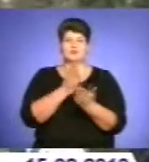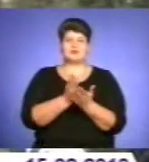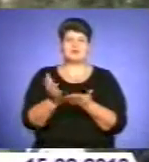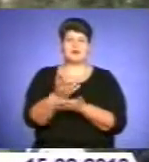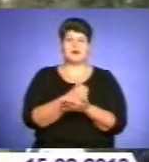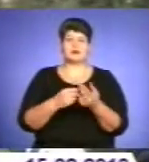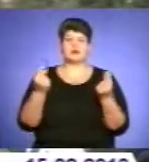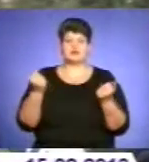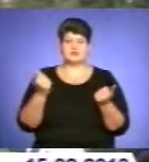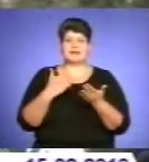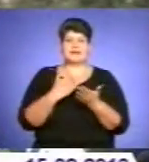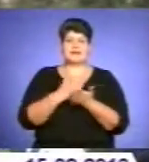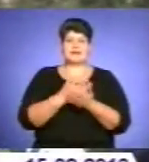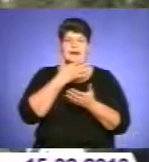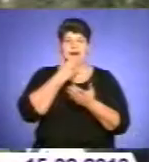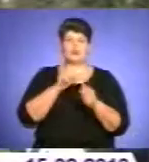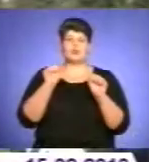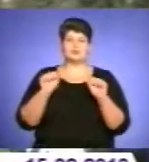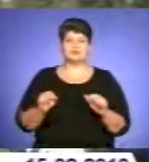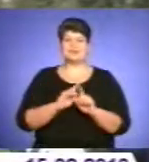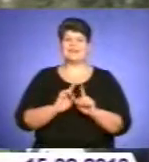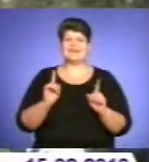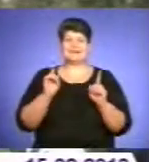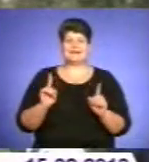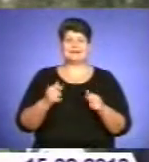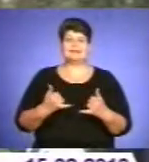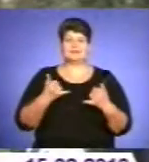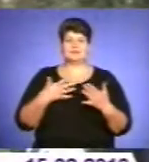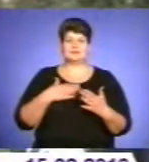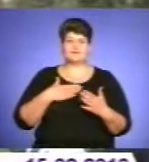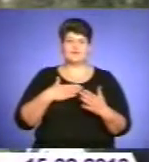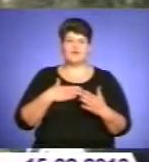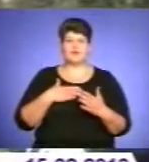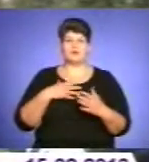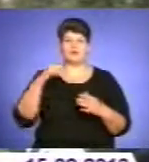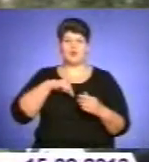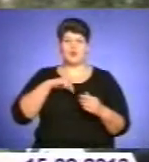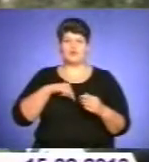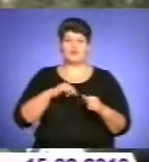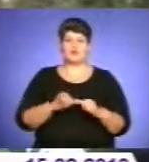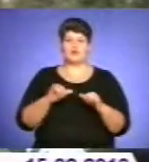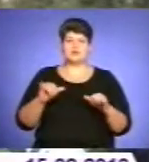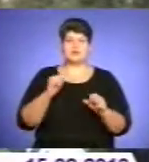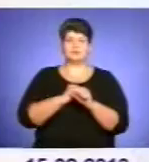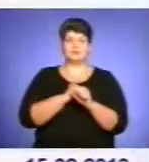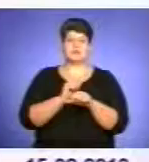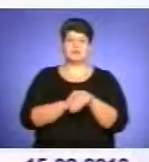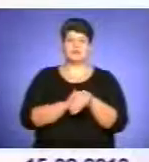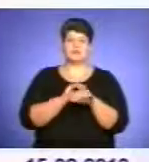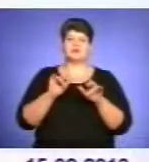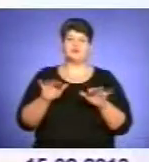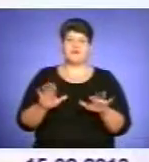гарною можливістю не тільки для власного морального, духовного розвитку, але й зробити добре справу.